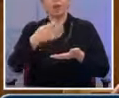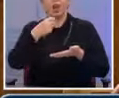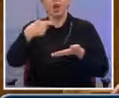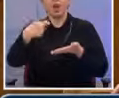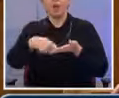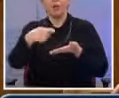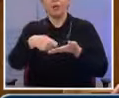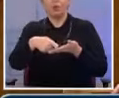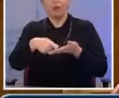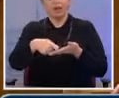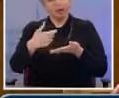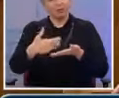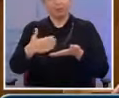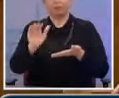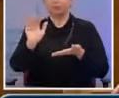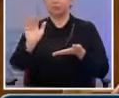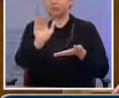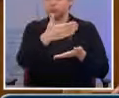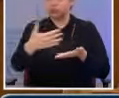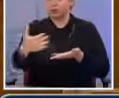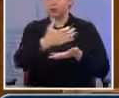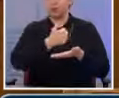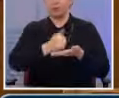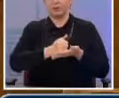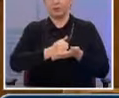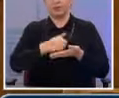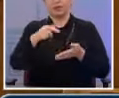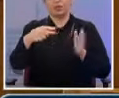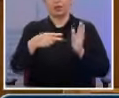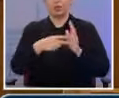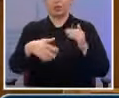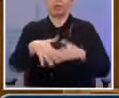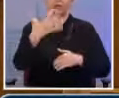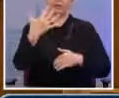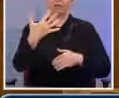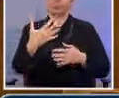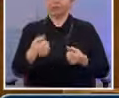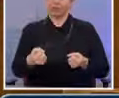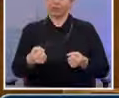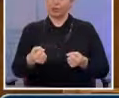2015. Αυτό θα γίνει χωρίς την καταφυγή σε